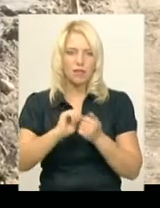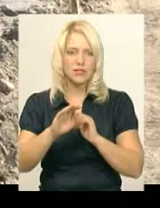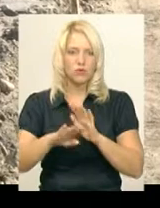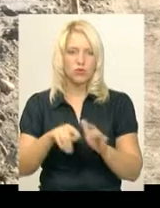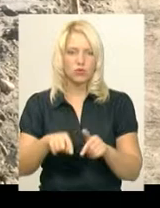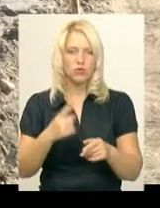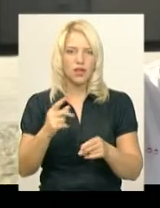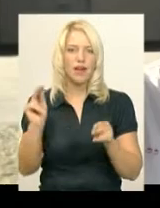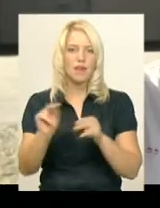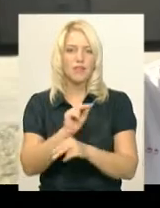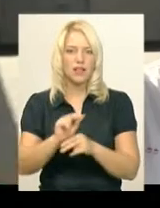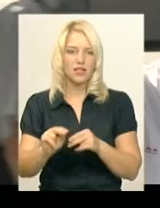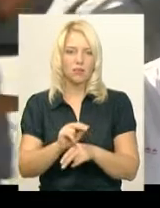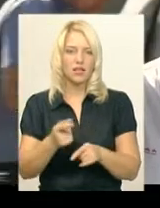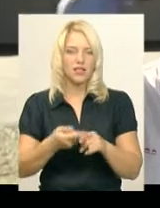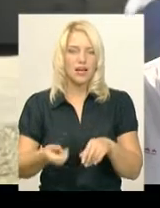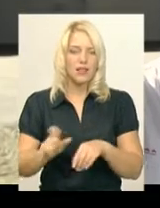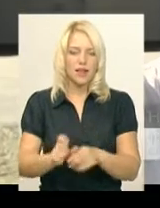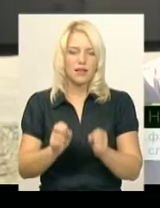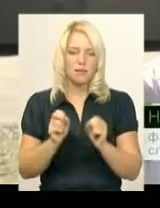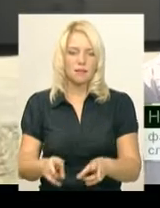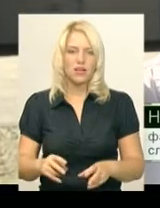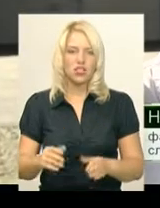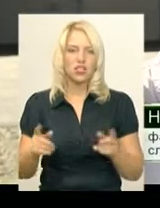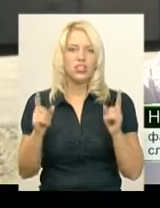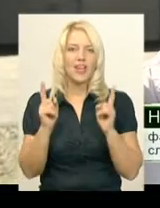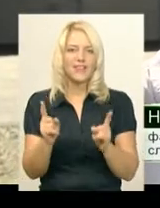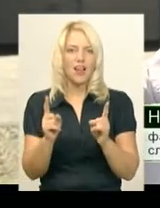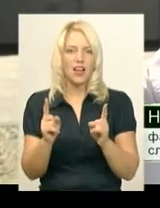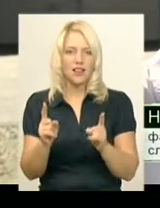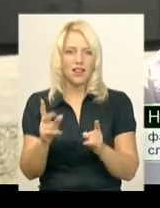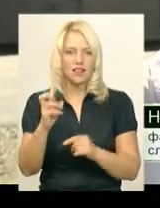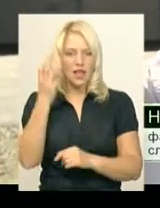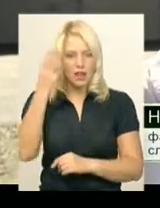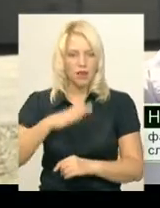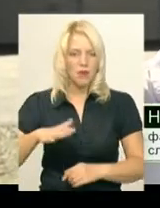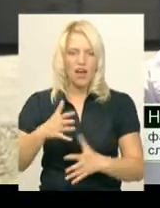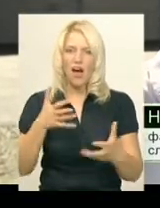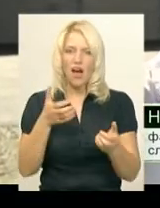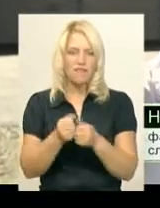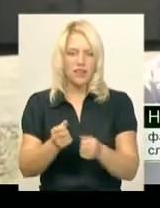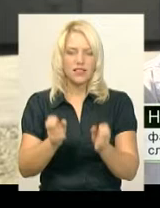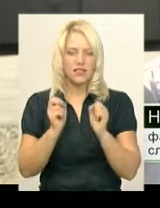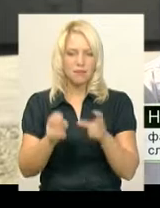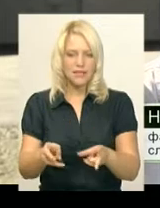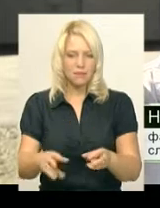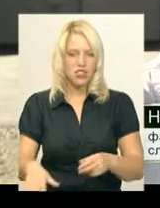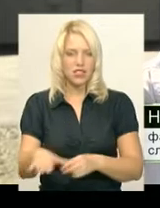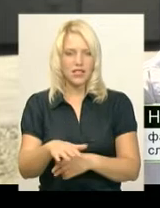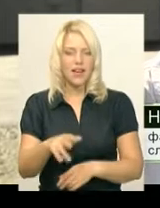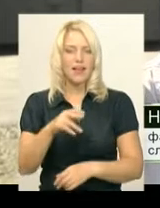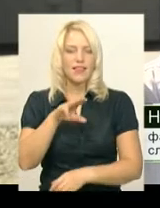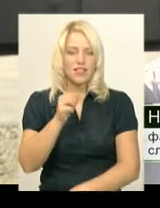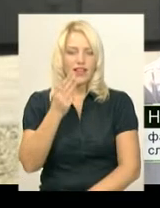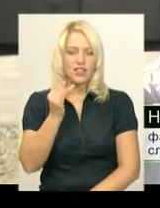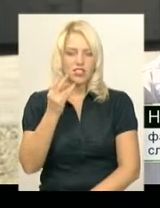капітальний ремонт. Це найнебезпечніша ділянка на Хмельниччині. Аварійна небезпечна ділянка Тещин язик,